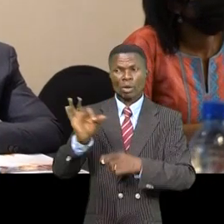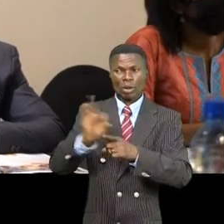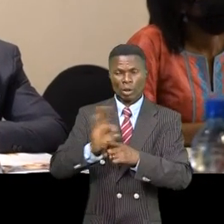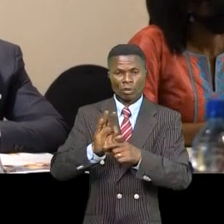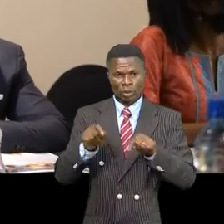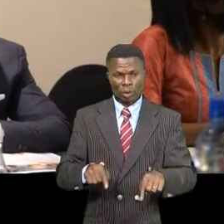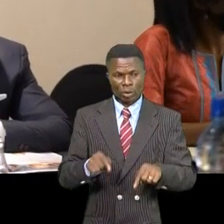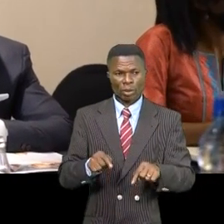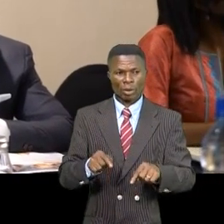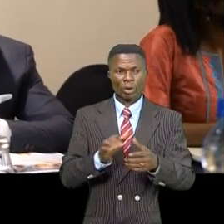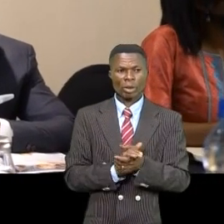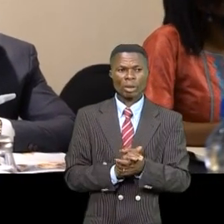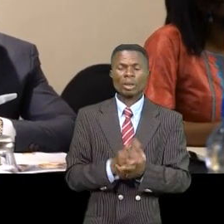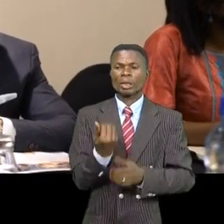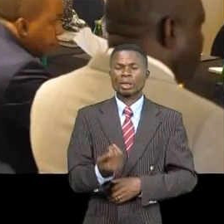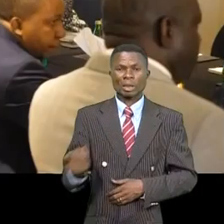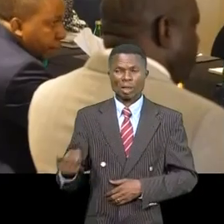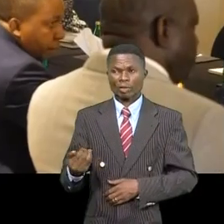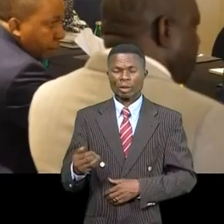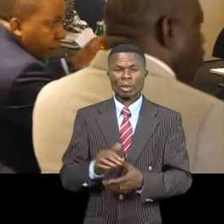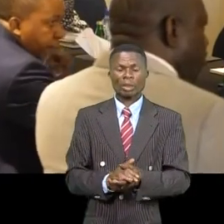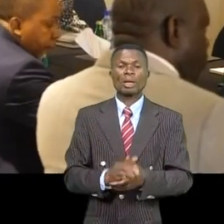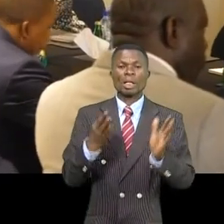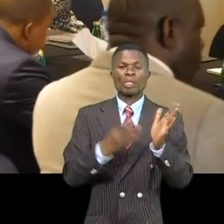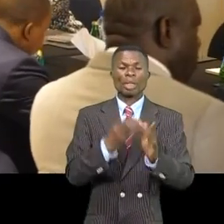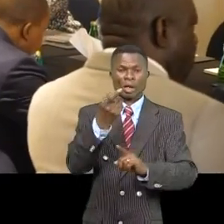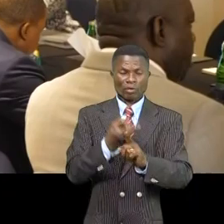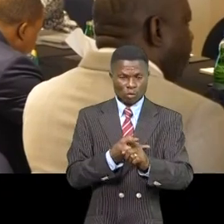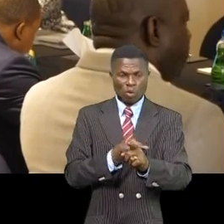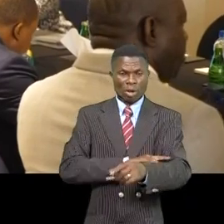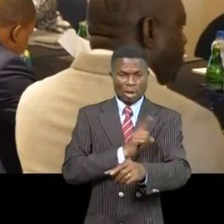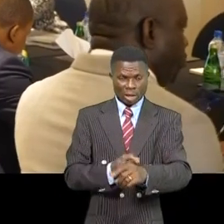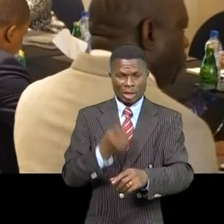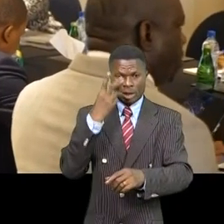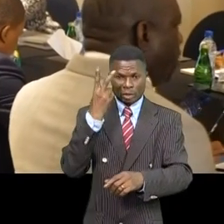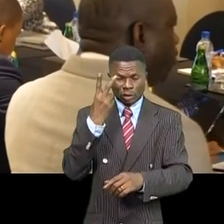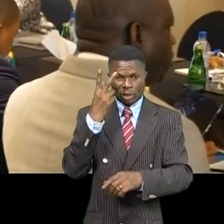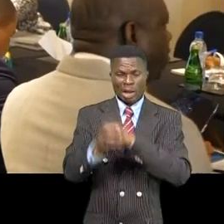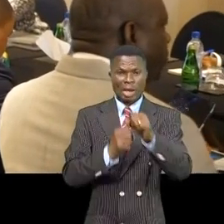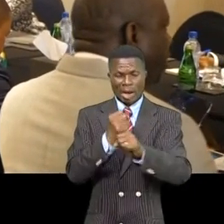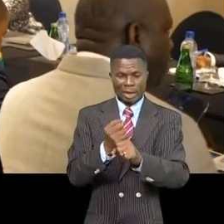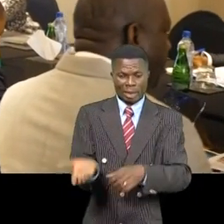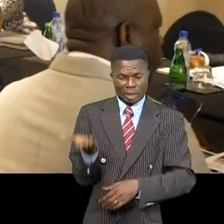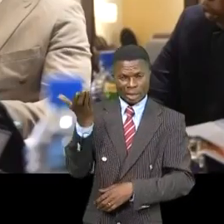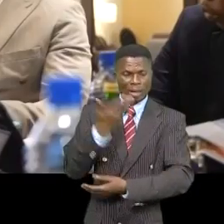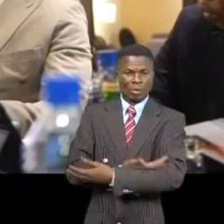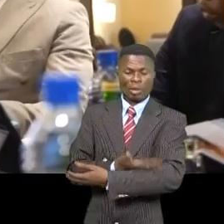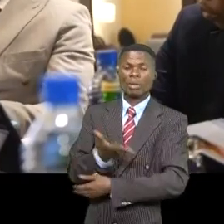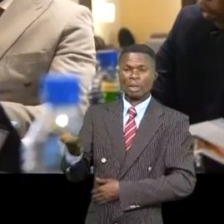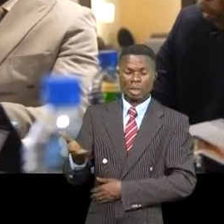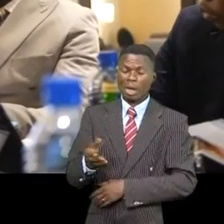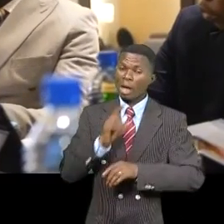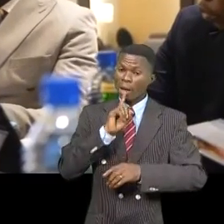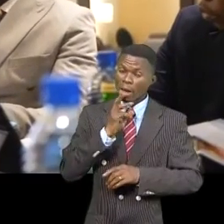d'un enfant, c'est-à-dire les neuf mois de grossesse et les deux premières années de vie. Eh bien, si vous ne